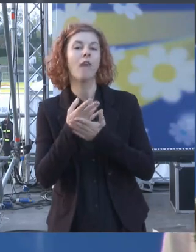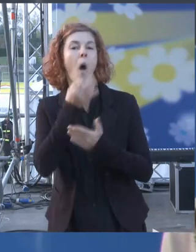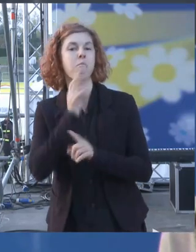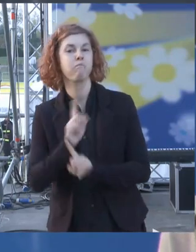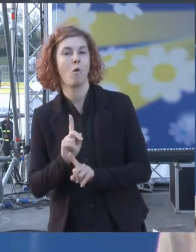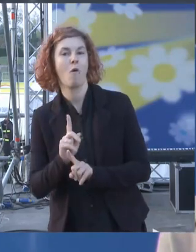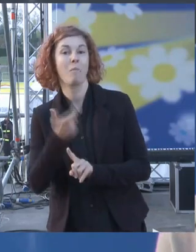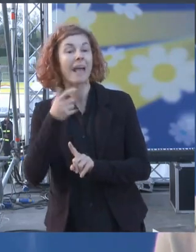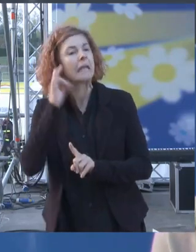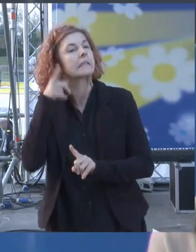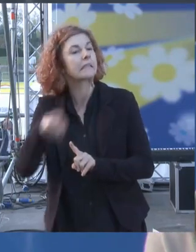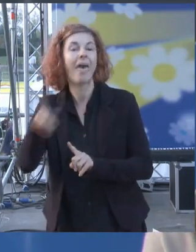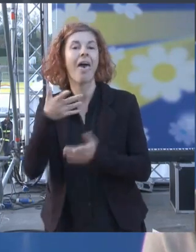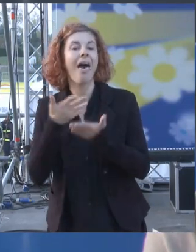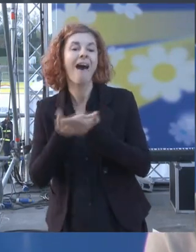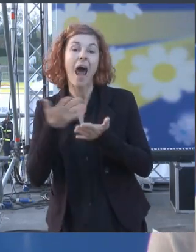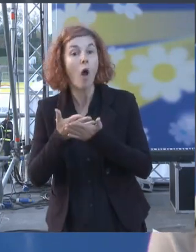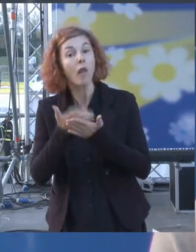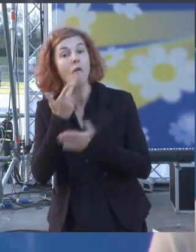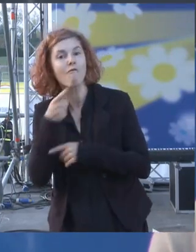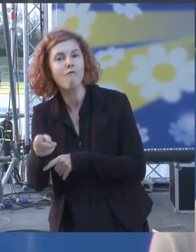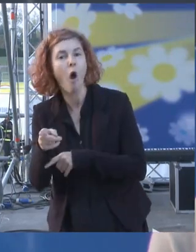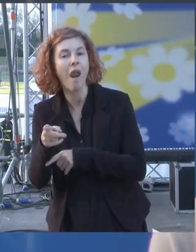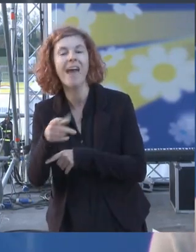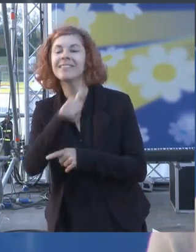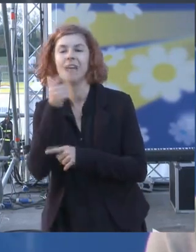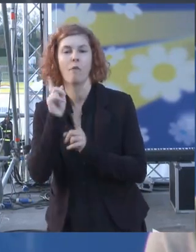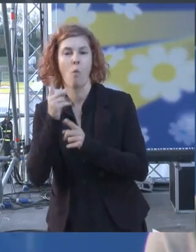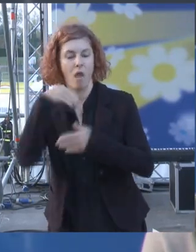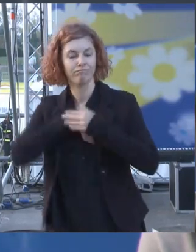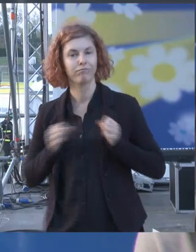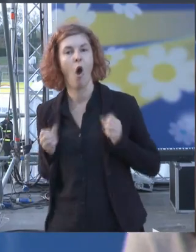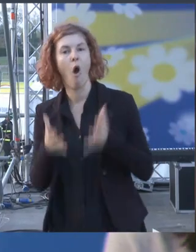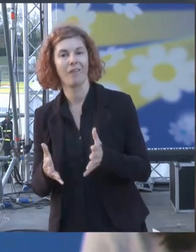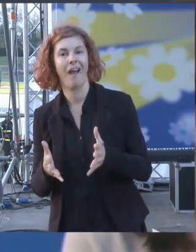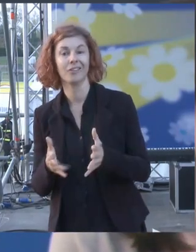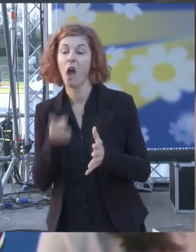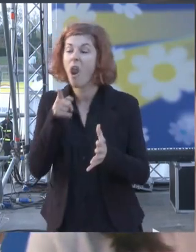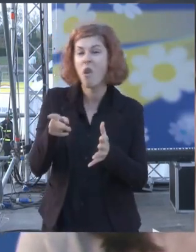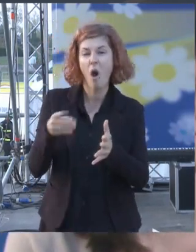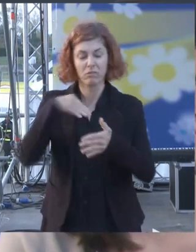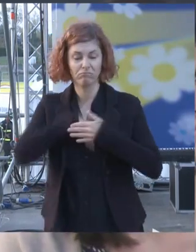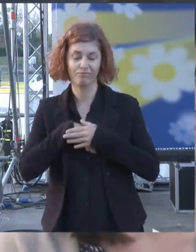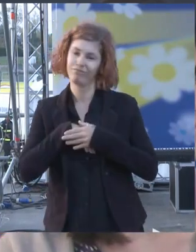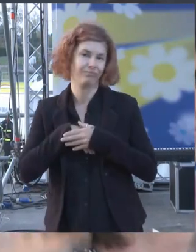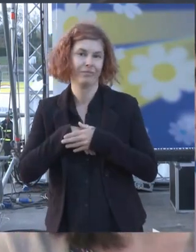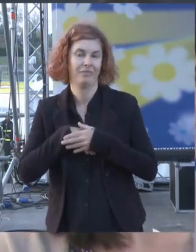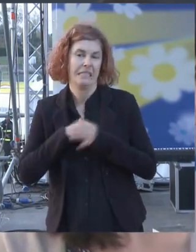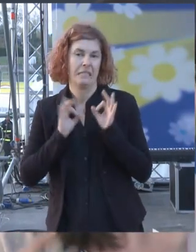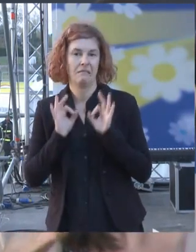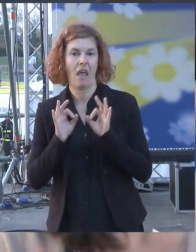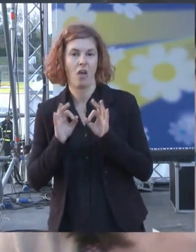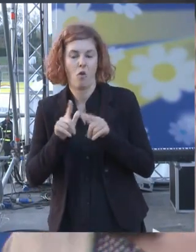facciamo ci vuole coraggio ci vuole un coraggio che loro non hanno perché se dicessero quello che stiamo